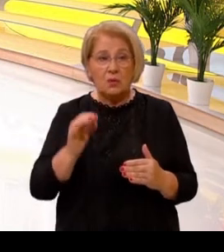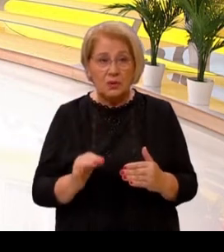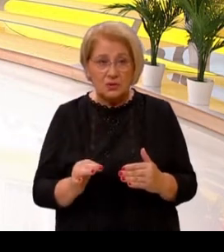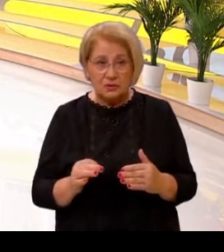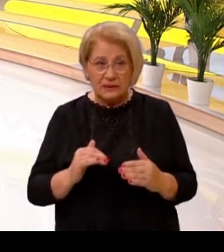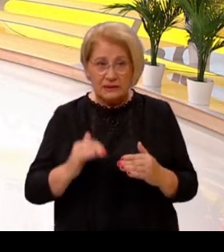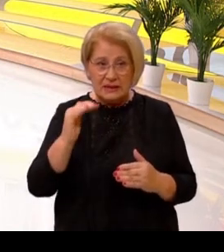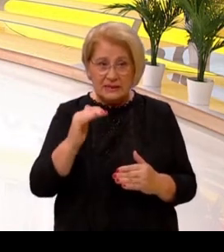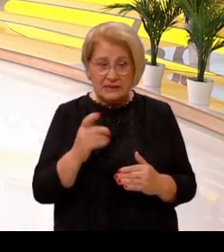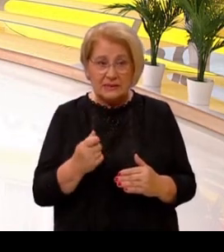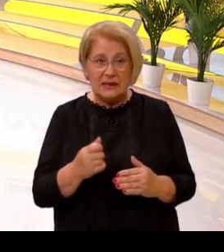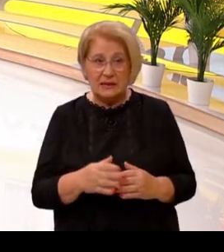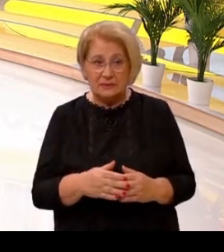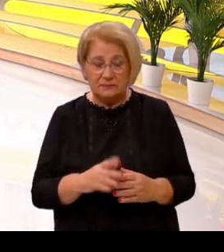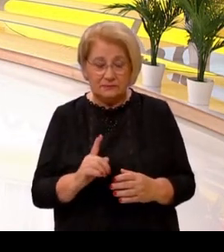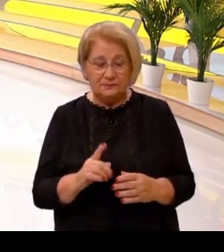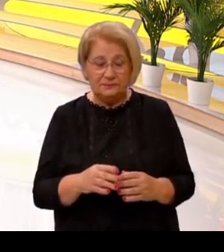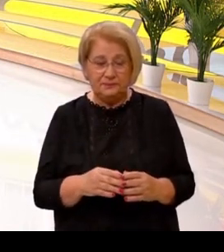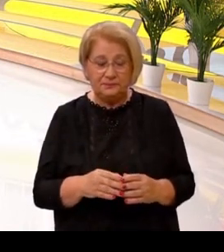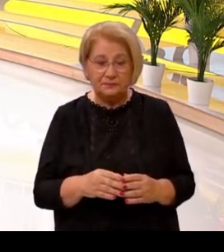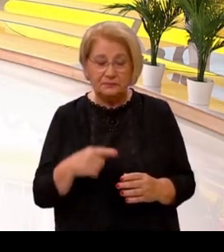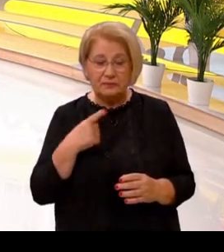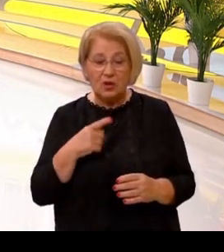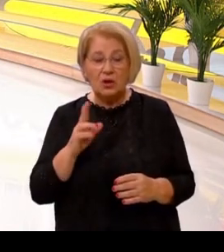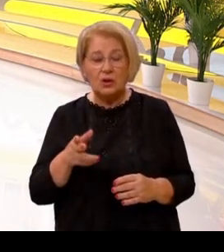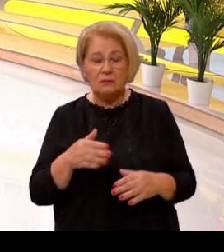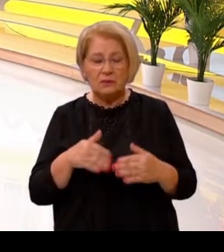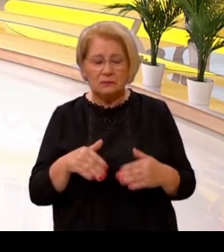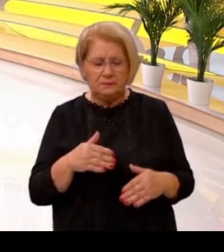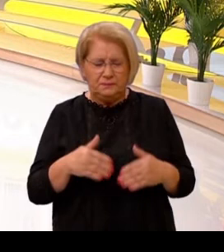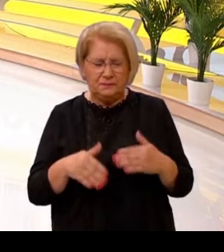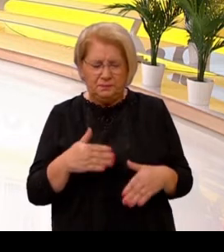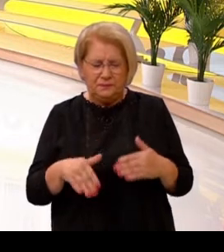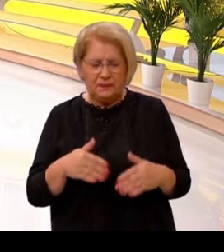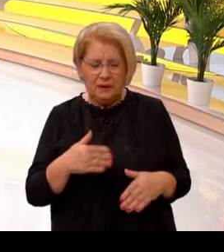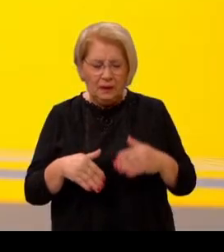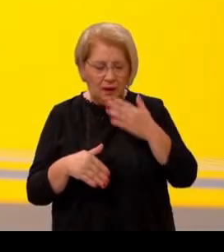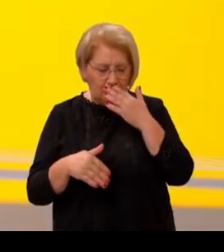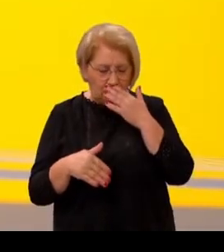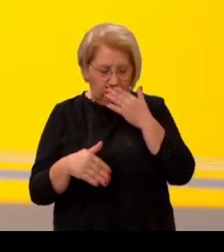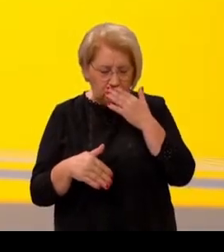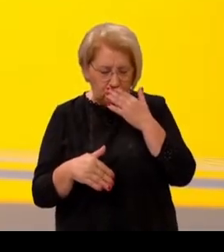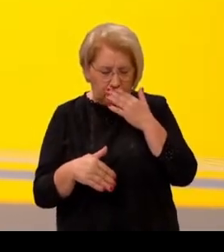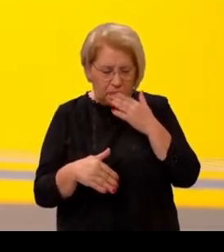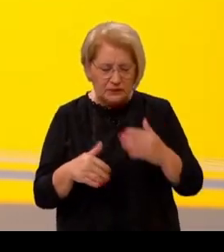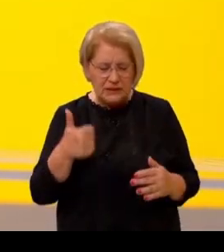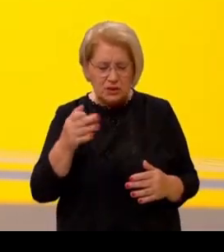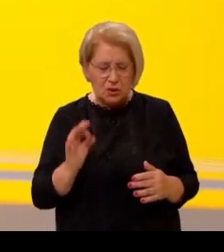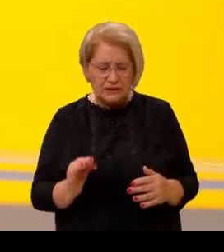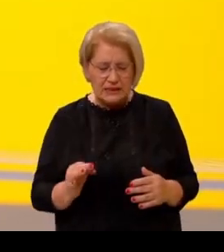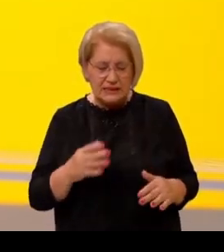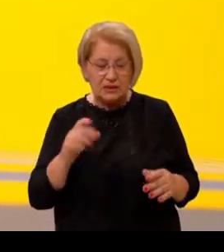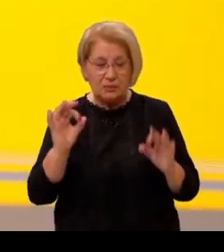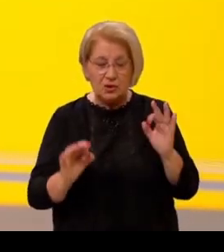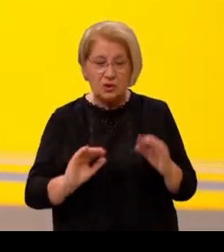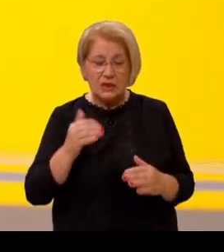rasta ili cijena ili plaća. A za one koji imaju mirovine je ispod 4000 kuna u 110%, a one ispod